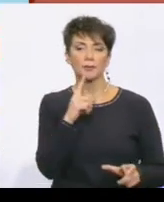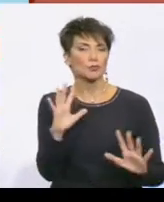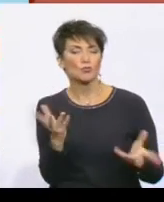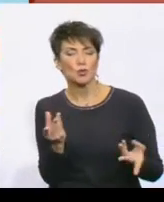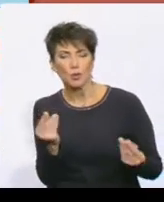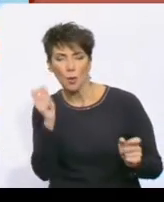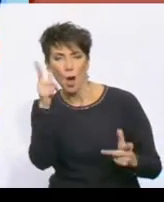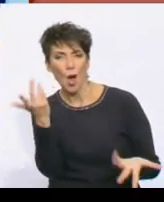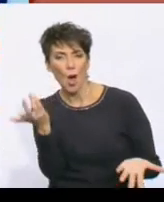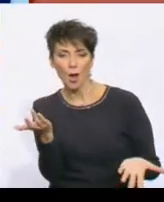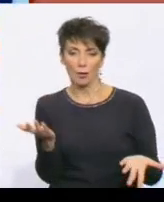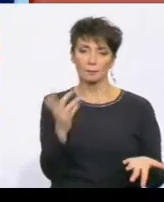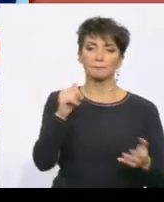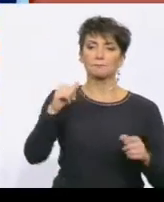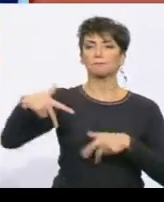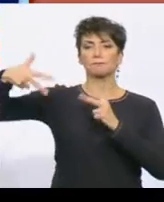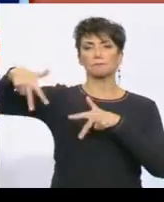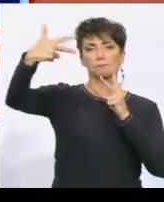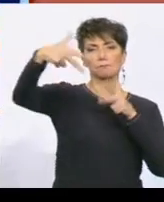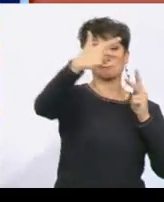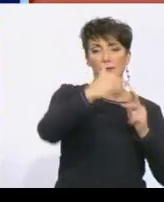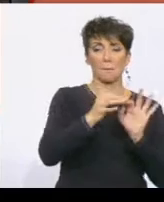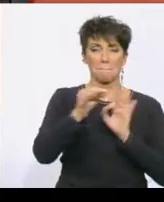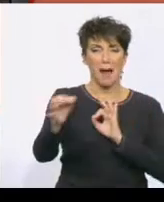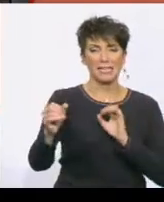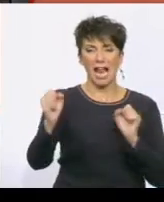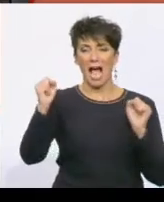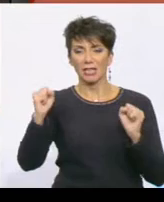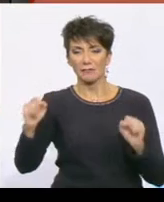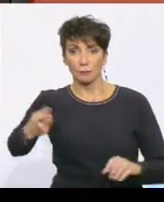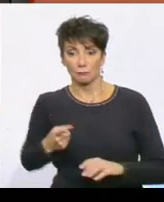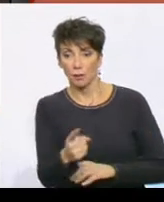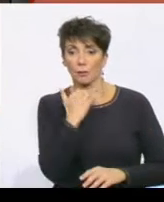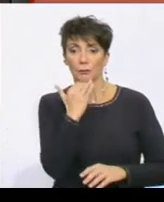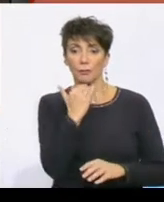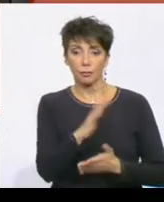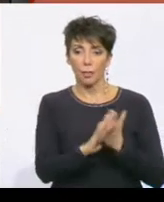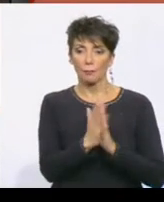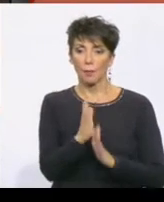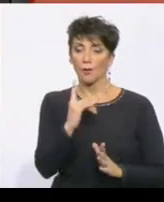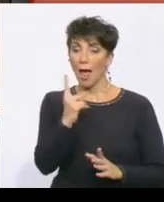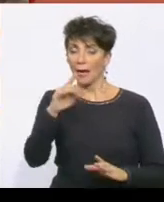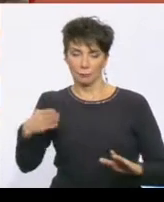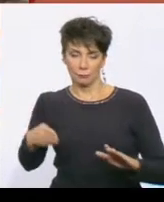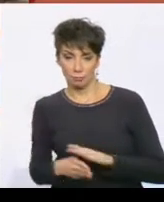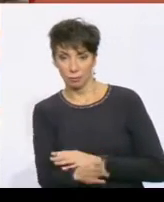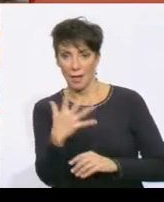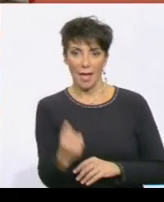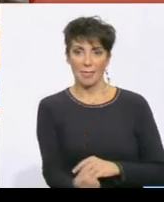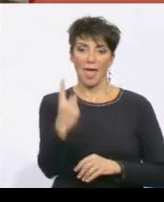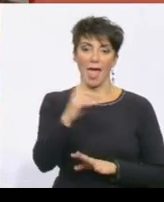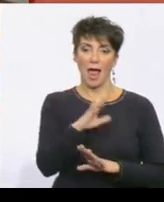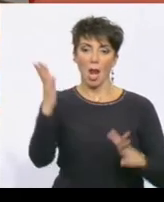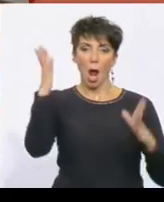Μιχαλόπουλου. Λοιπόν, ήταν σε εξέλιξη τηλεδιάσκεψη. Μέτρα ασφαλείας, δεν μπορεί κανείς να μπει, είναι τηλεδιάσκεψη. Κάποιος όμως διείσδησε. Και σπάει το πρωτόκολλο